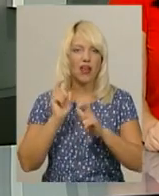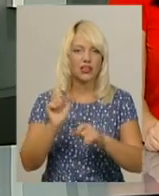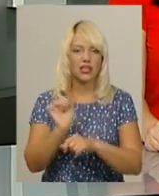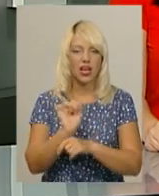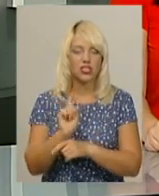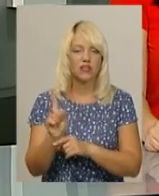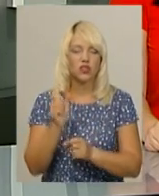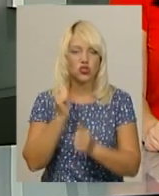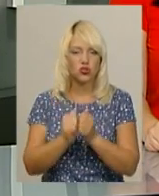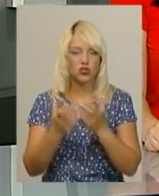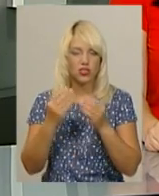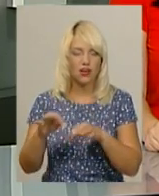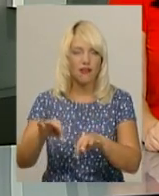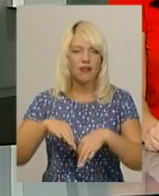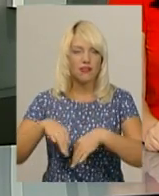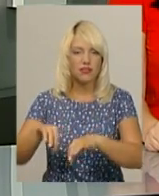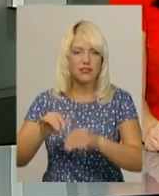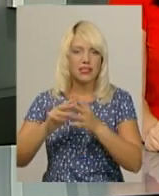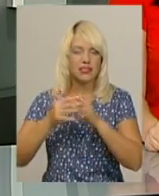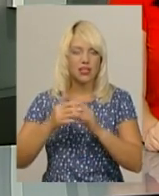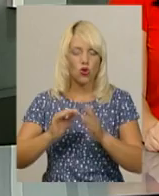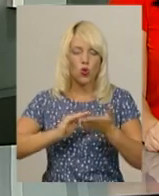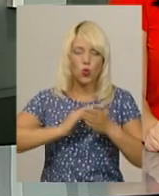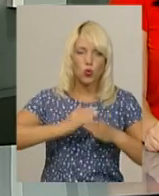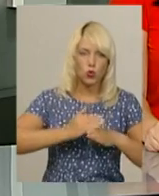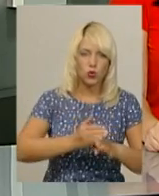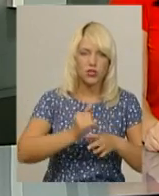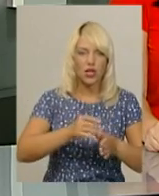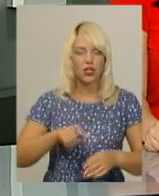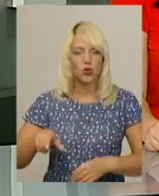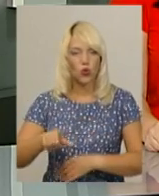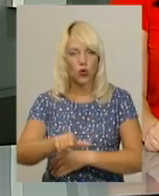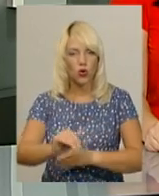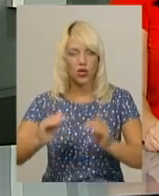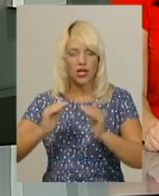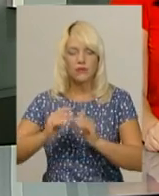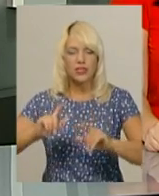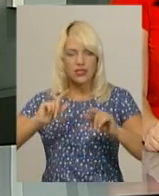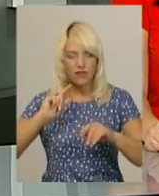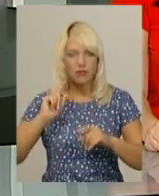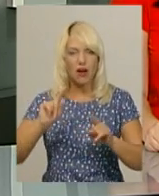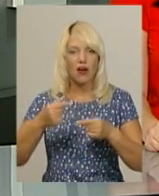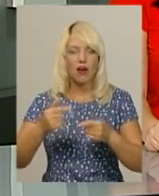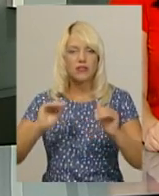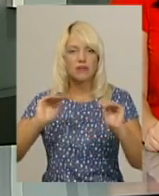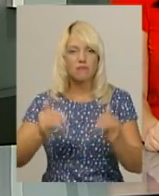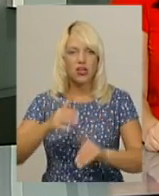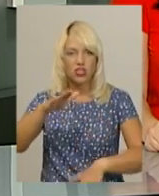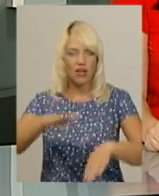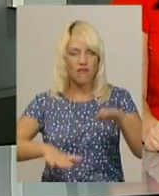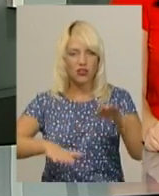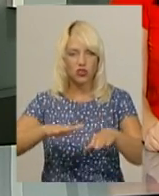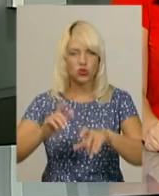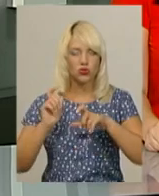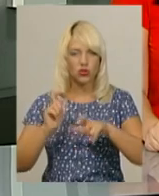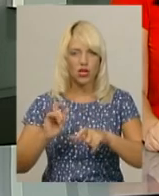селом. Кажуть, руйнується дорога та помешкання. Селяни вимагають зменшення тонажу вантажівок та швидкості їх руху, а також ремонт